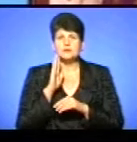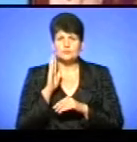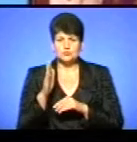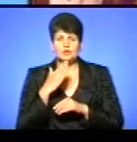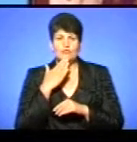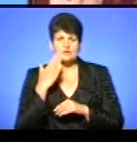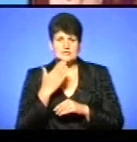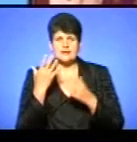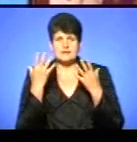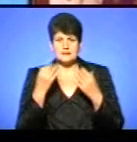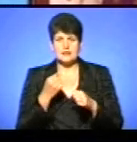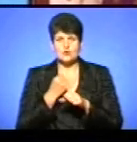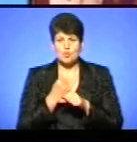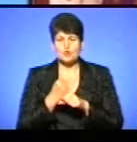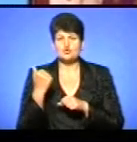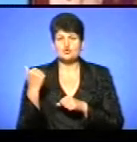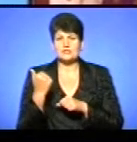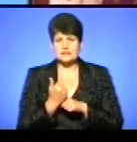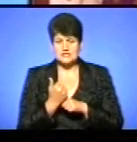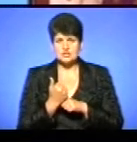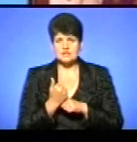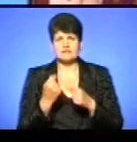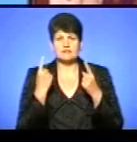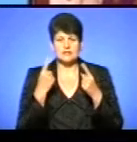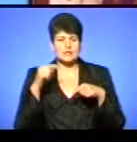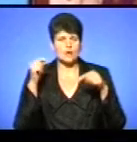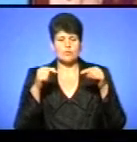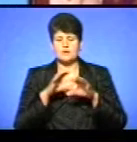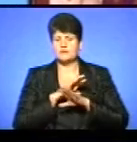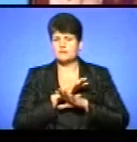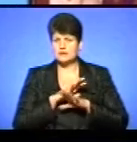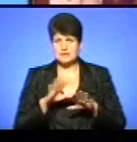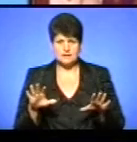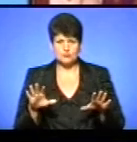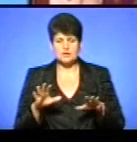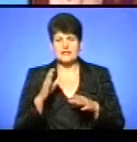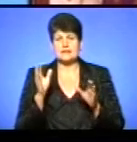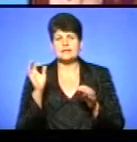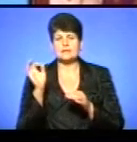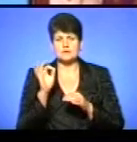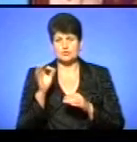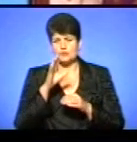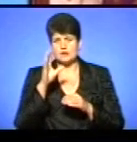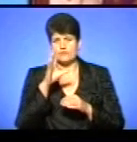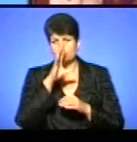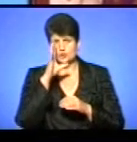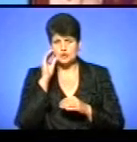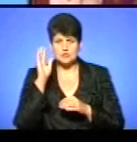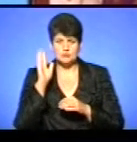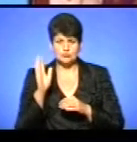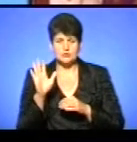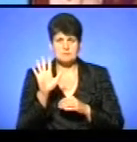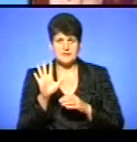останній день робочого тижня. Істотних опадів не передбачається і температура повітря вночі становитиме